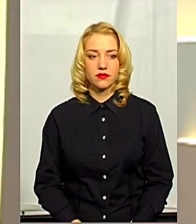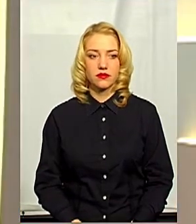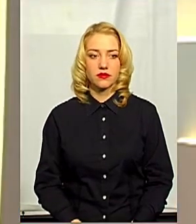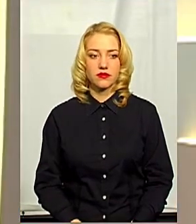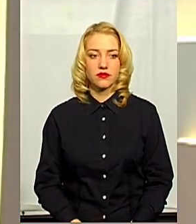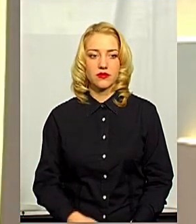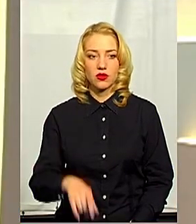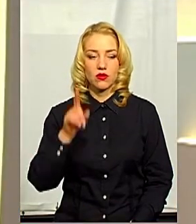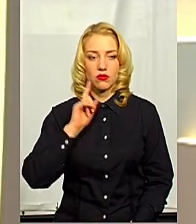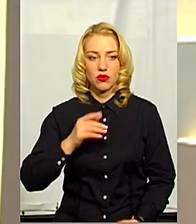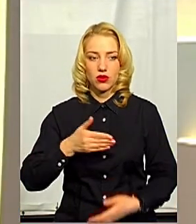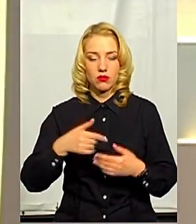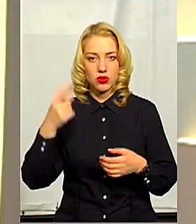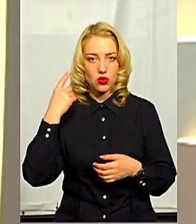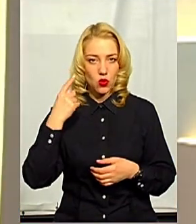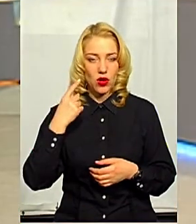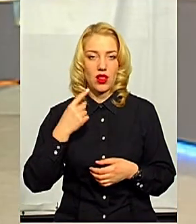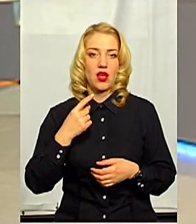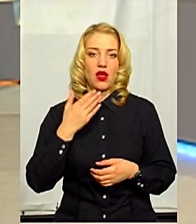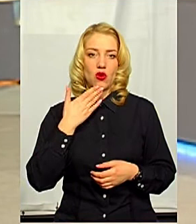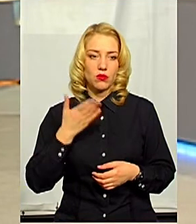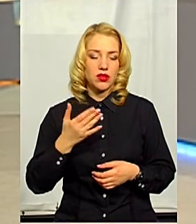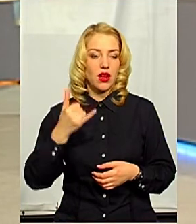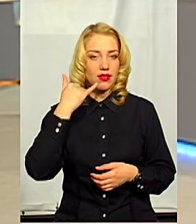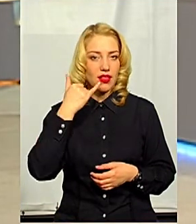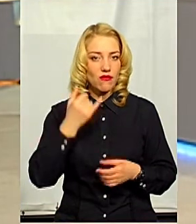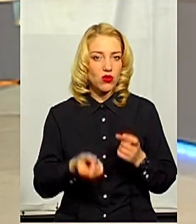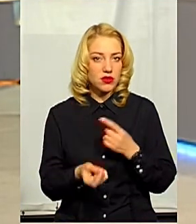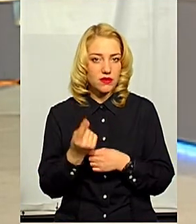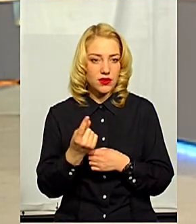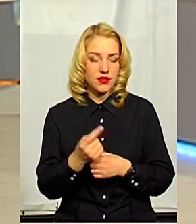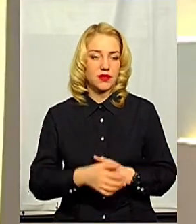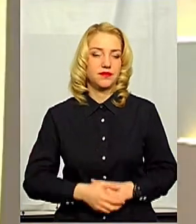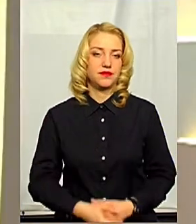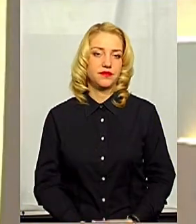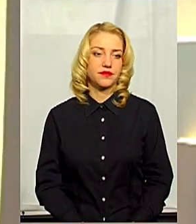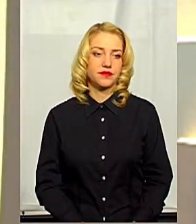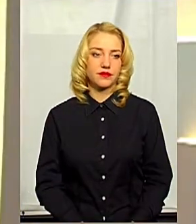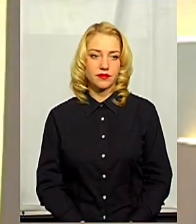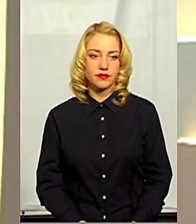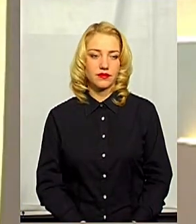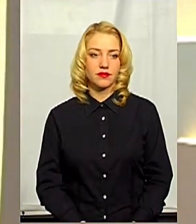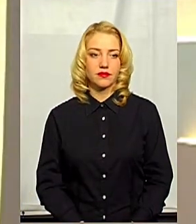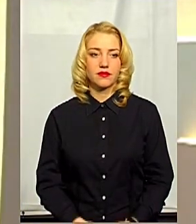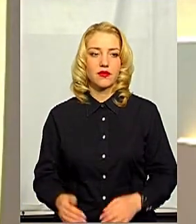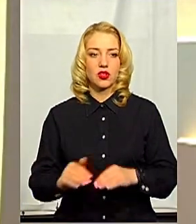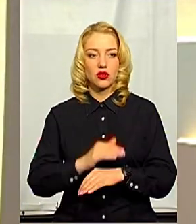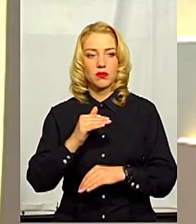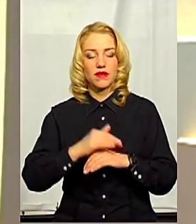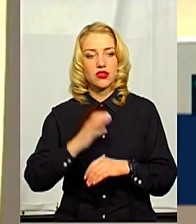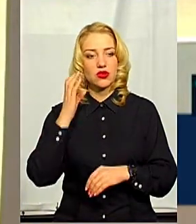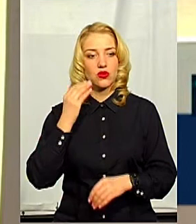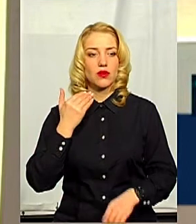І поки ми слухали коментар, у нас з'явився телефонний дзвінок. Ми послухаємо запитання і продовжимо з вами розмову. Добрий вечір,